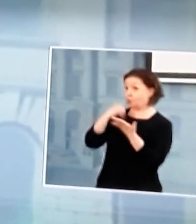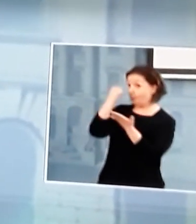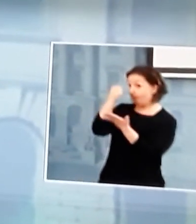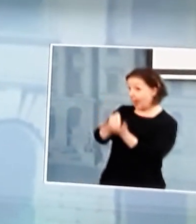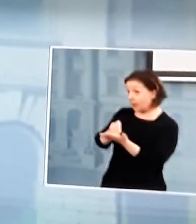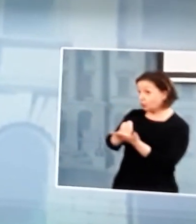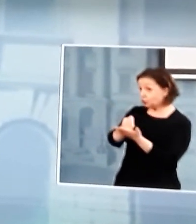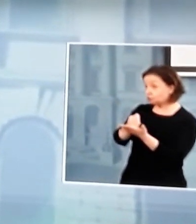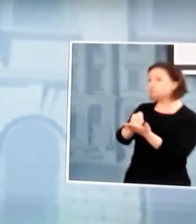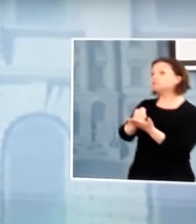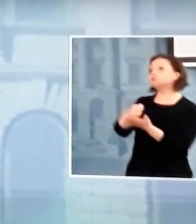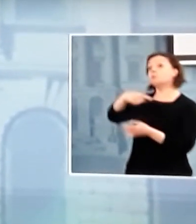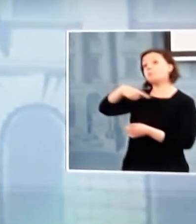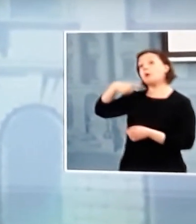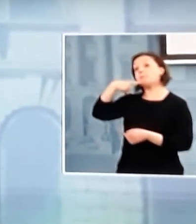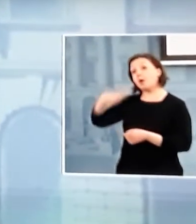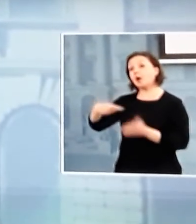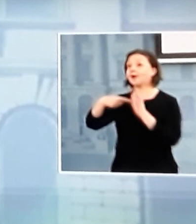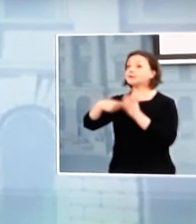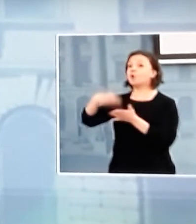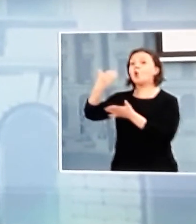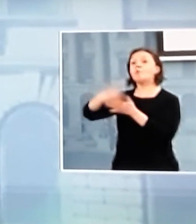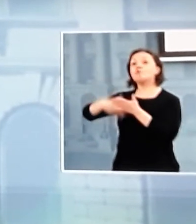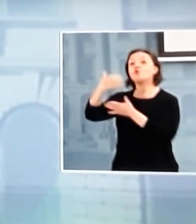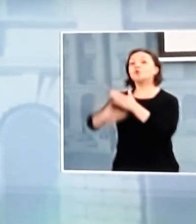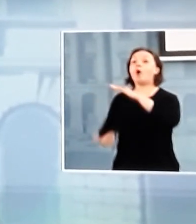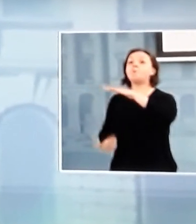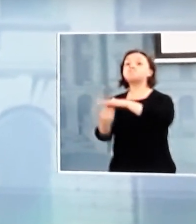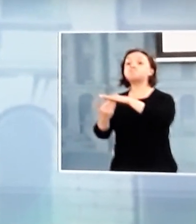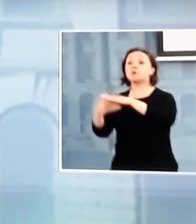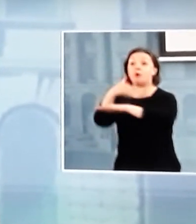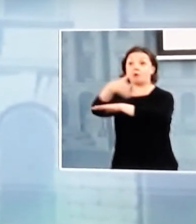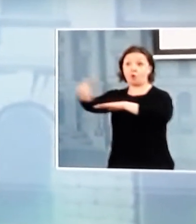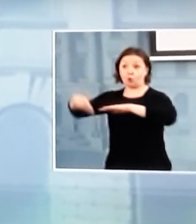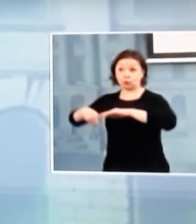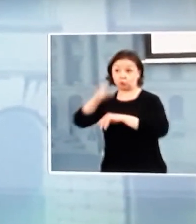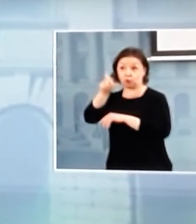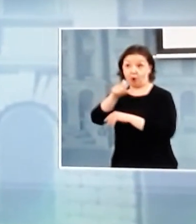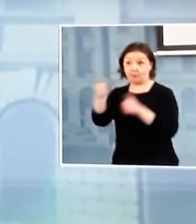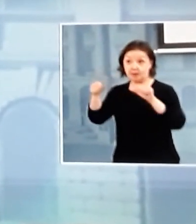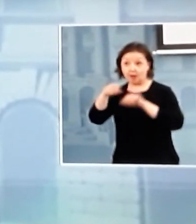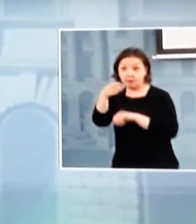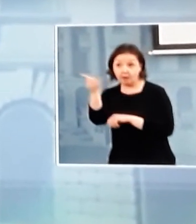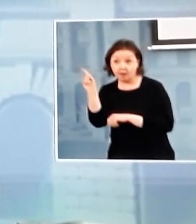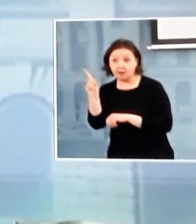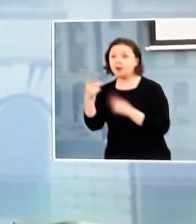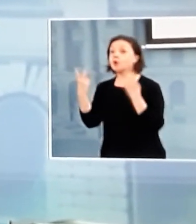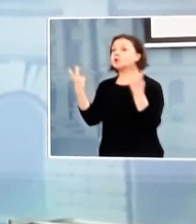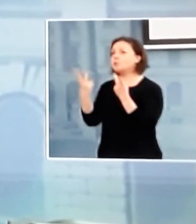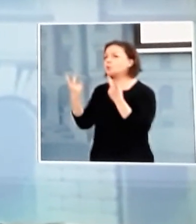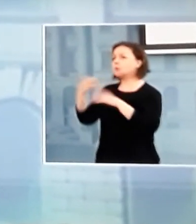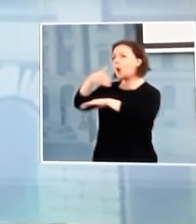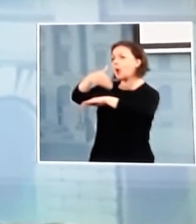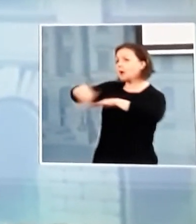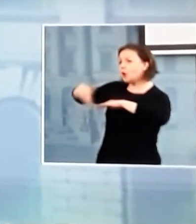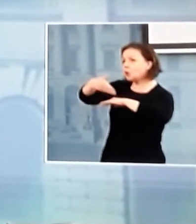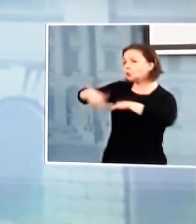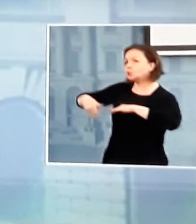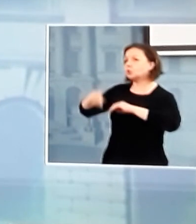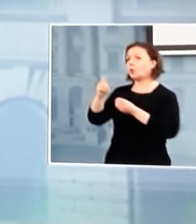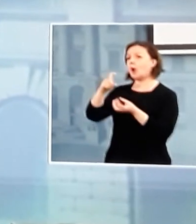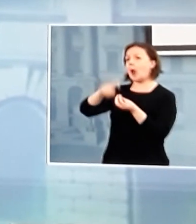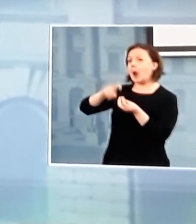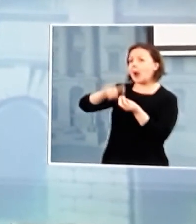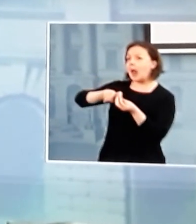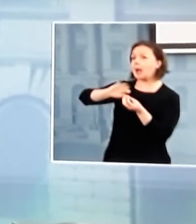voisimme määrätä esimerkiksi myyntirajoituksista apteekeissa sekä myöskin määrätä rajoituksia erien toimittamiseen